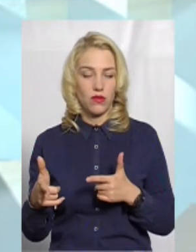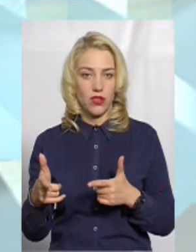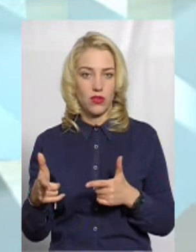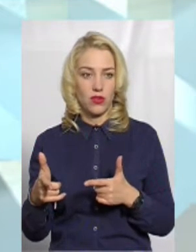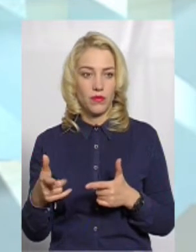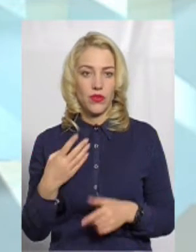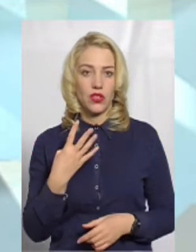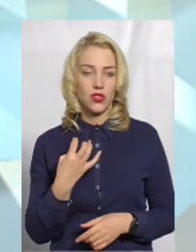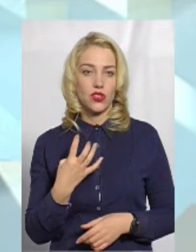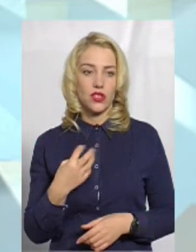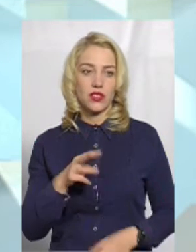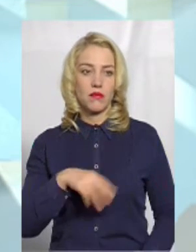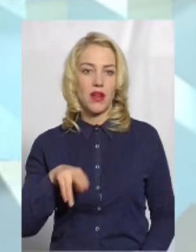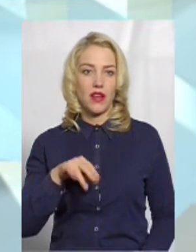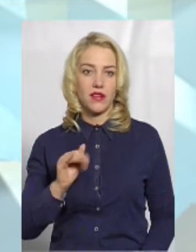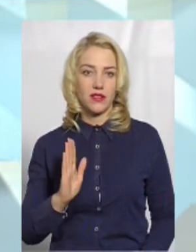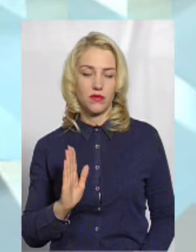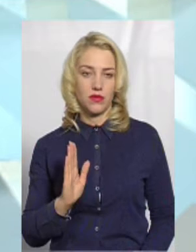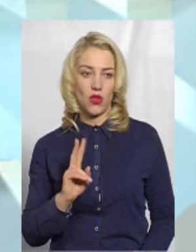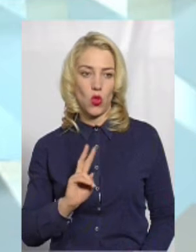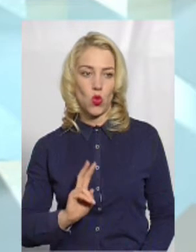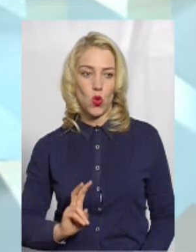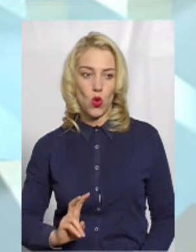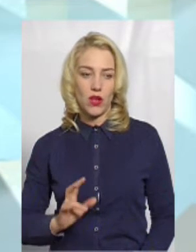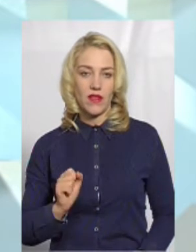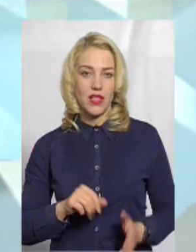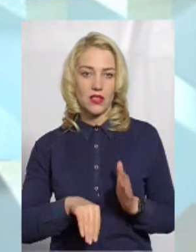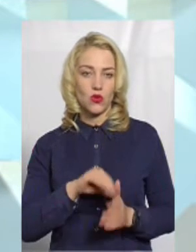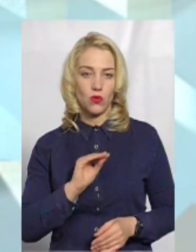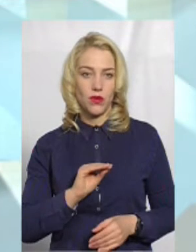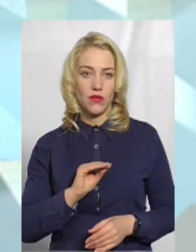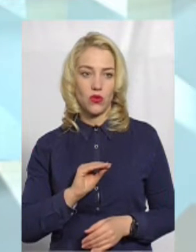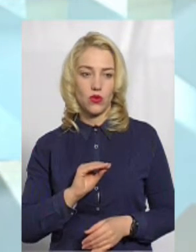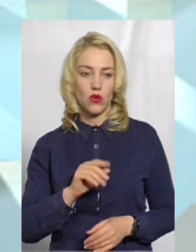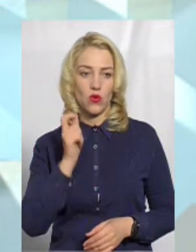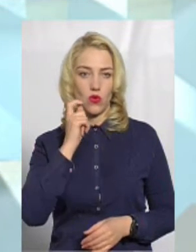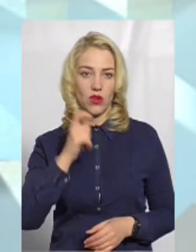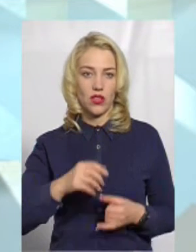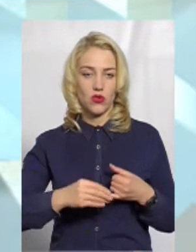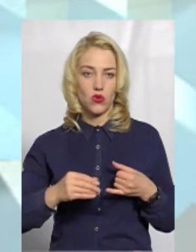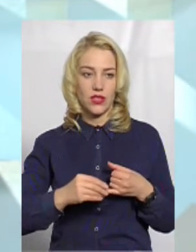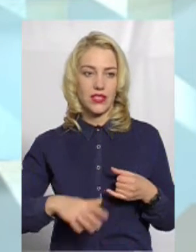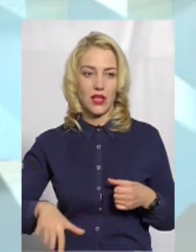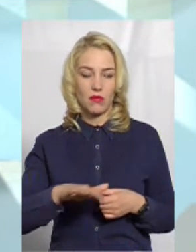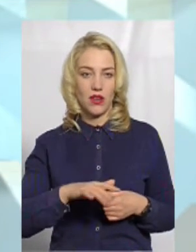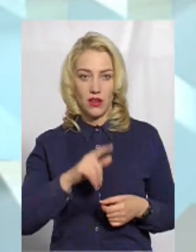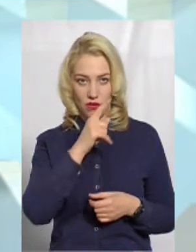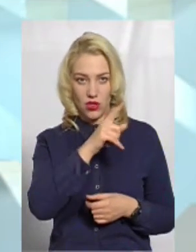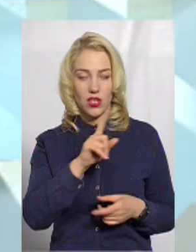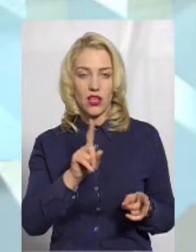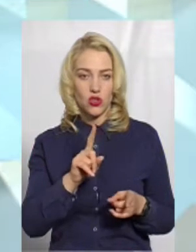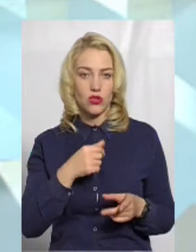400 мільярдів доларів на закупівлю української землі, то вони ж на щось